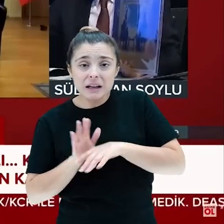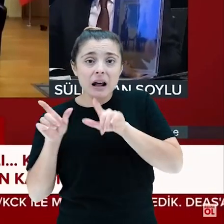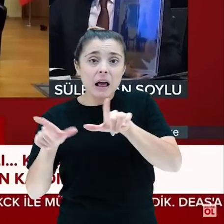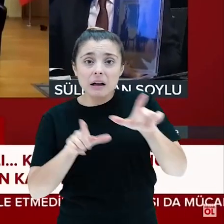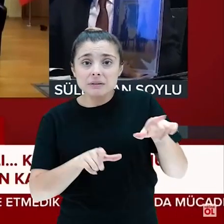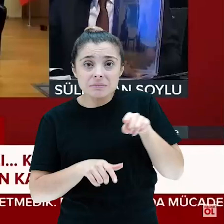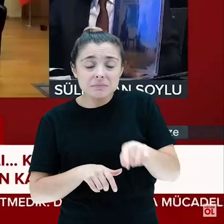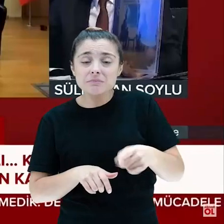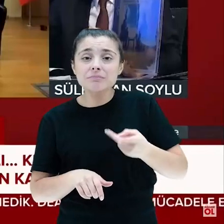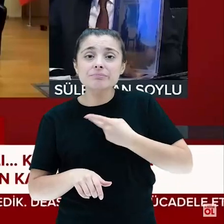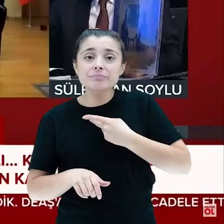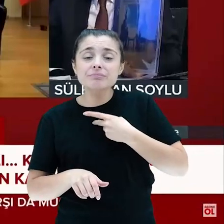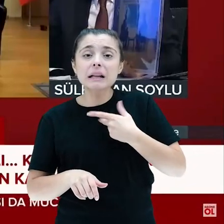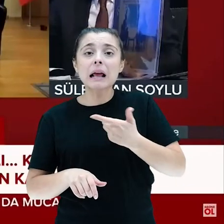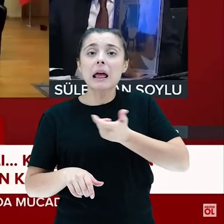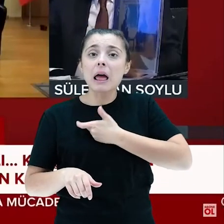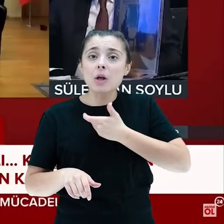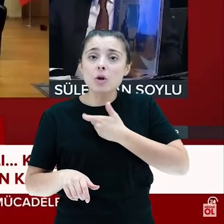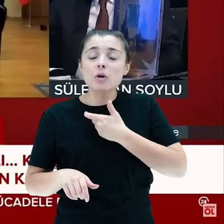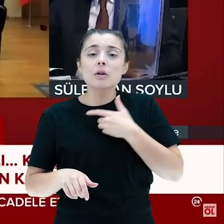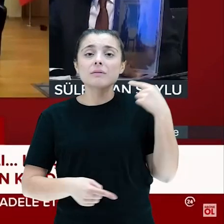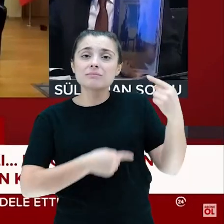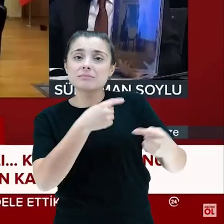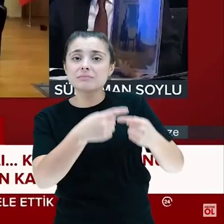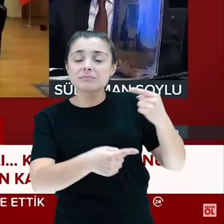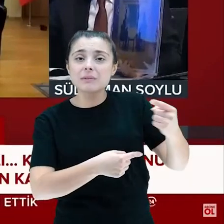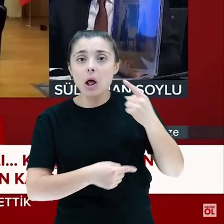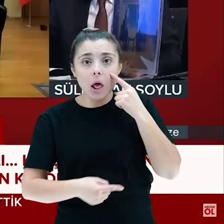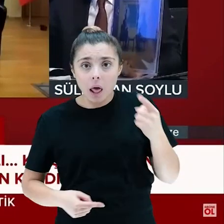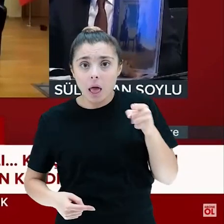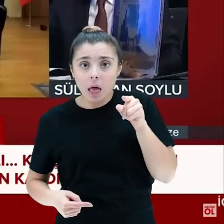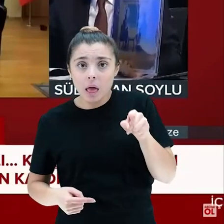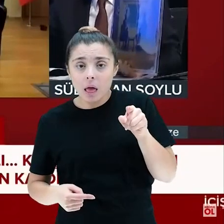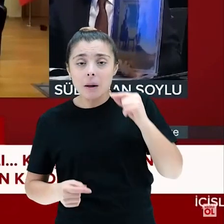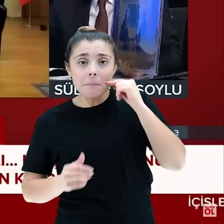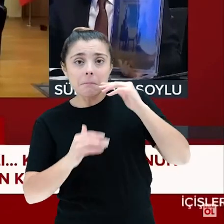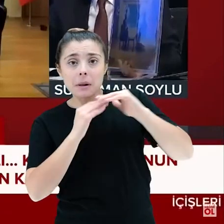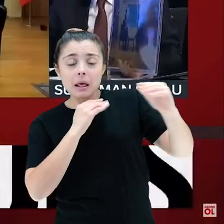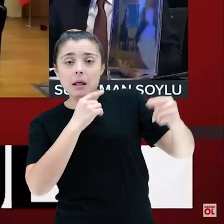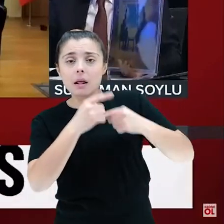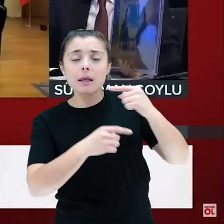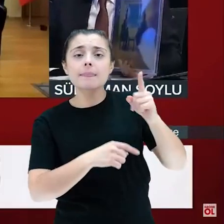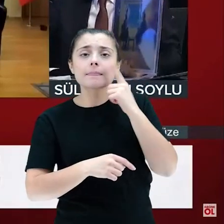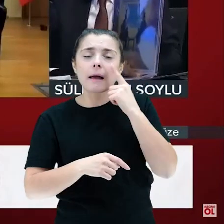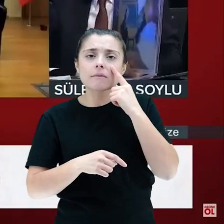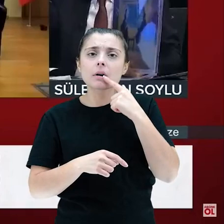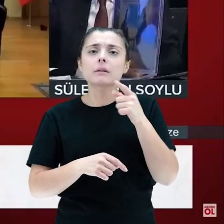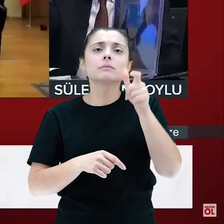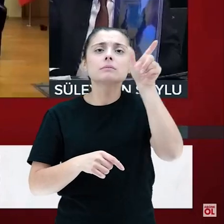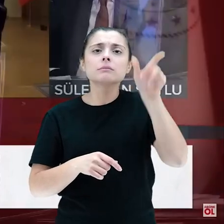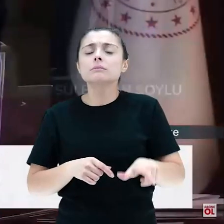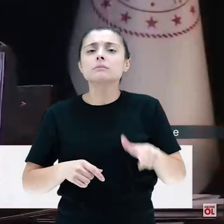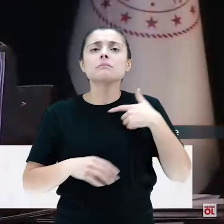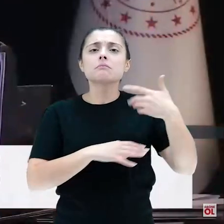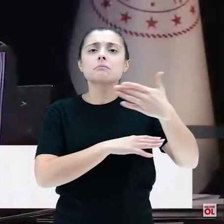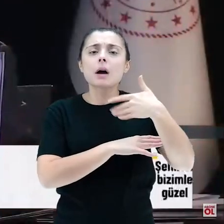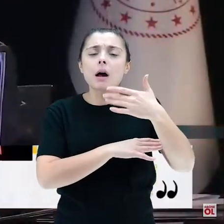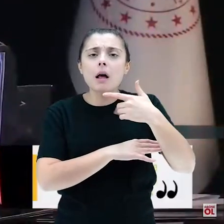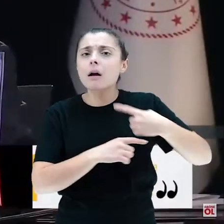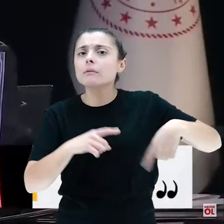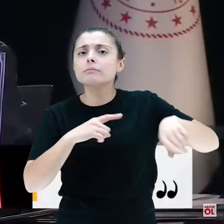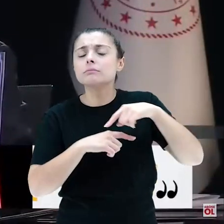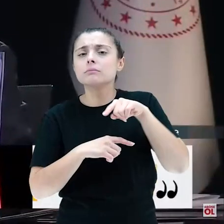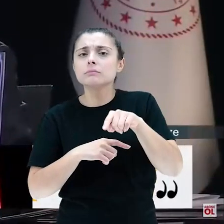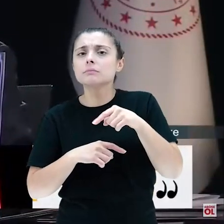anayasal gereklerimize, bizim kanunlarımıza, örfümüze, adetimize, milli benliğimize, devletimize, sadakatimize,